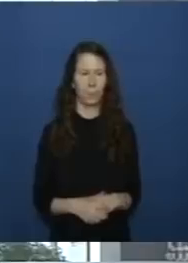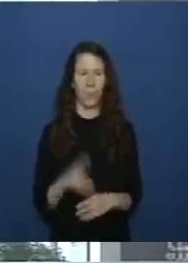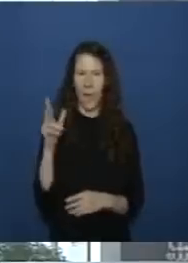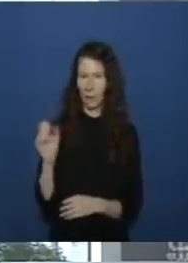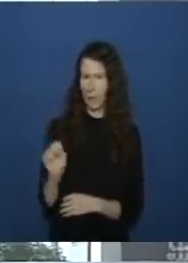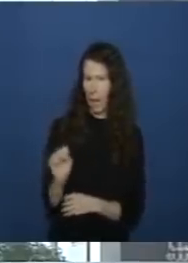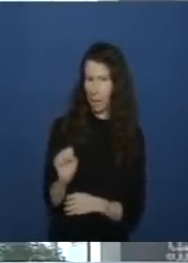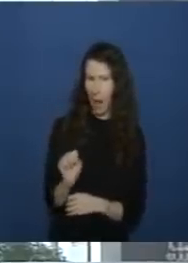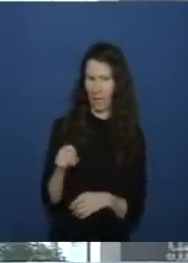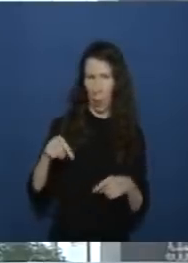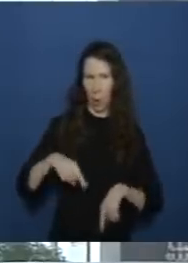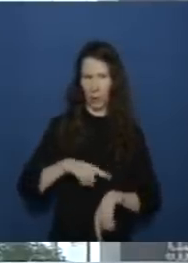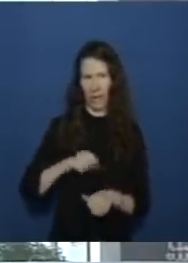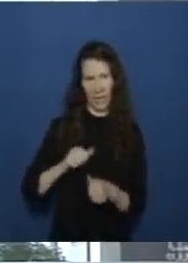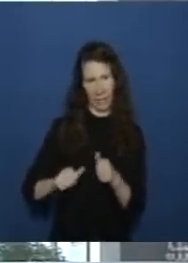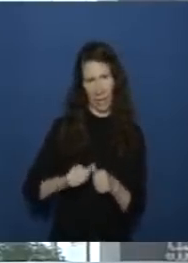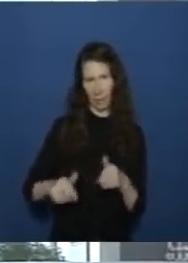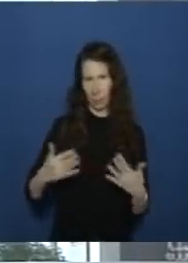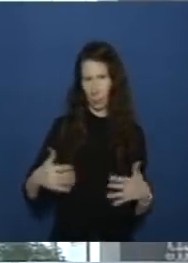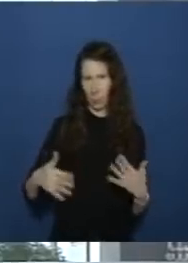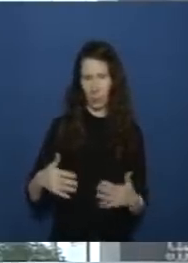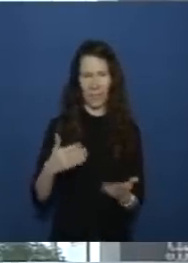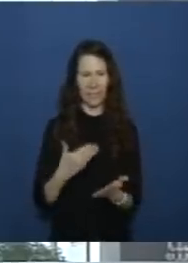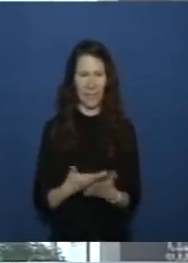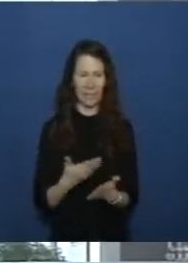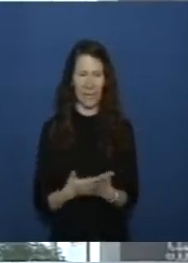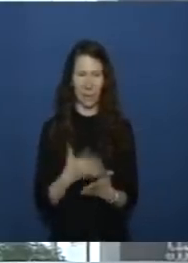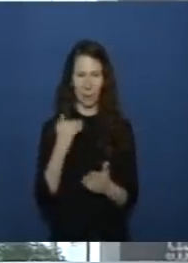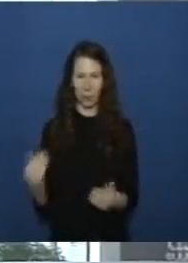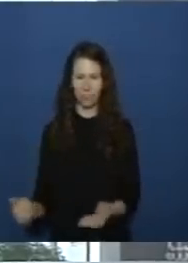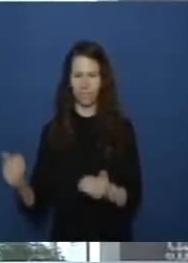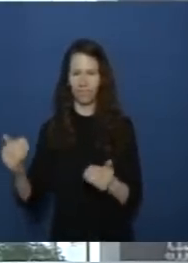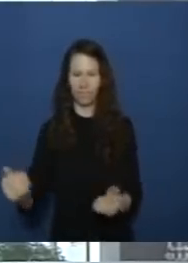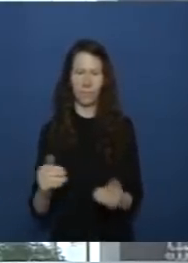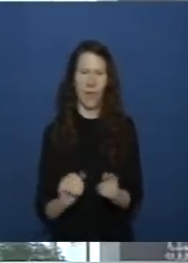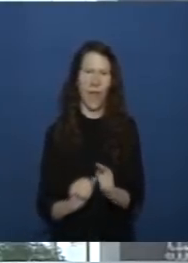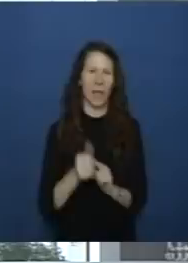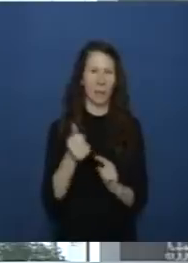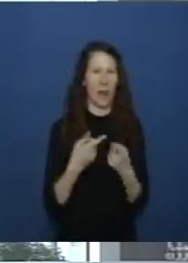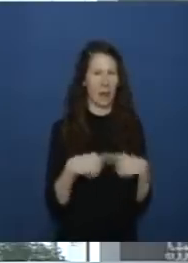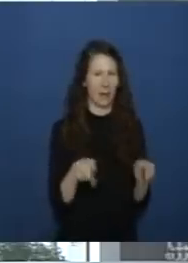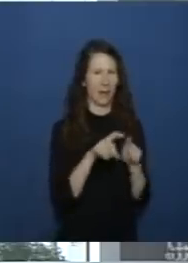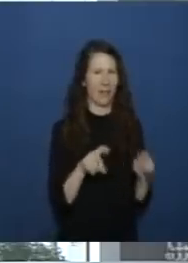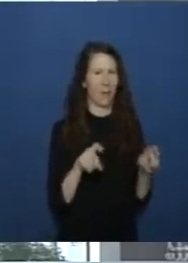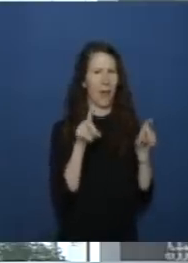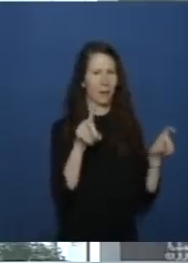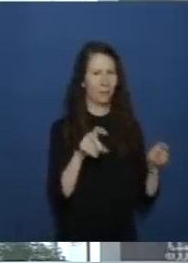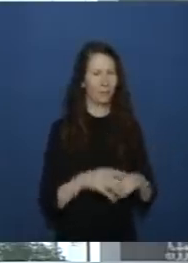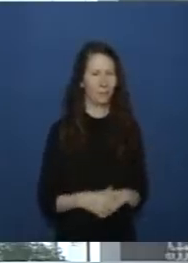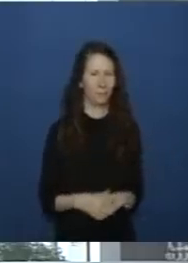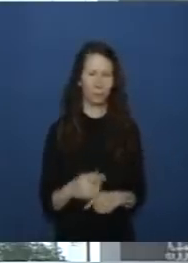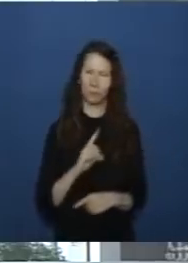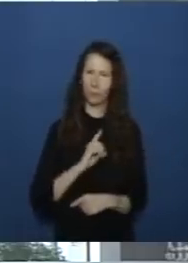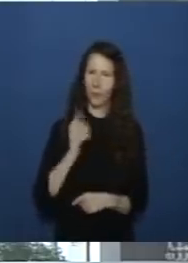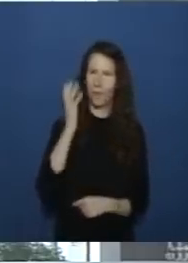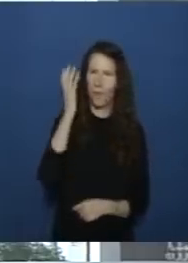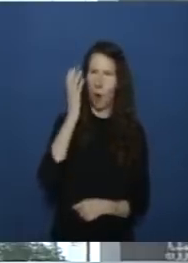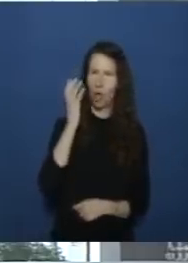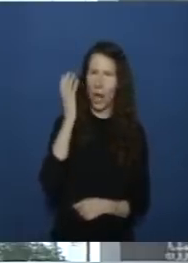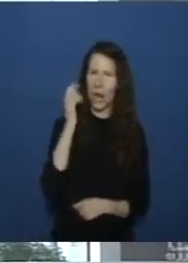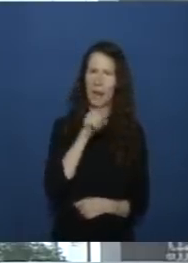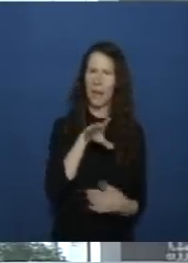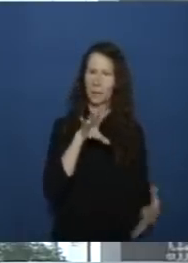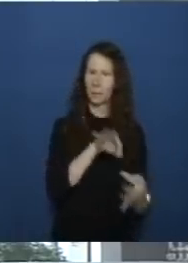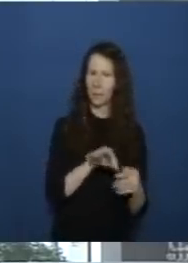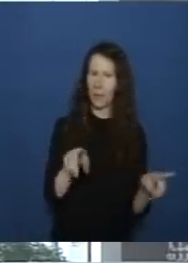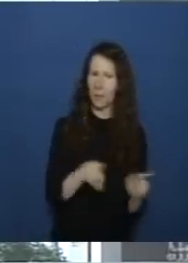heute ein enges zeitkorsett hat würde ich erst noch mal zu einem anderen thema wechseln wo ich mir vorstelle dass sie gefragt sind nämlich